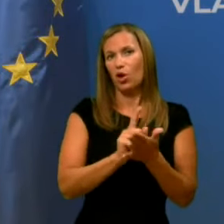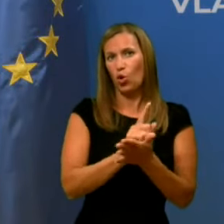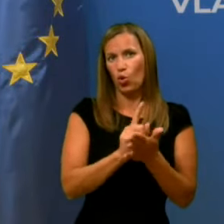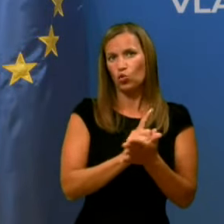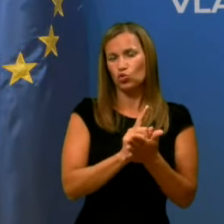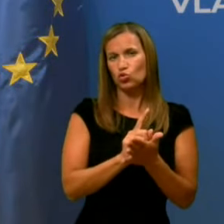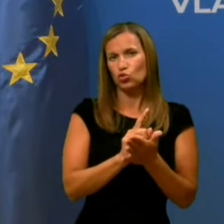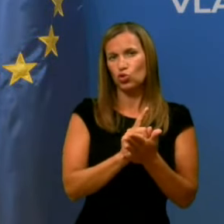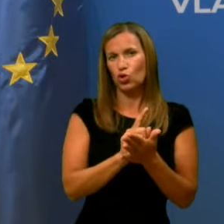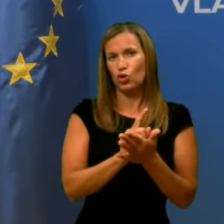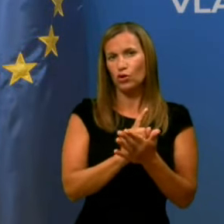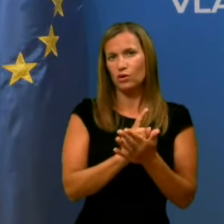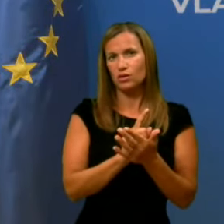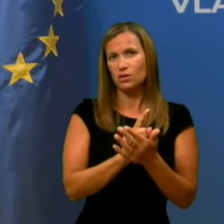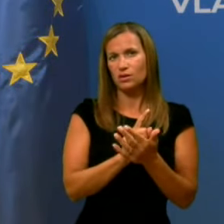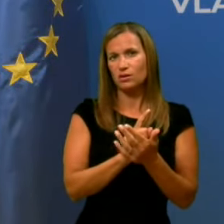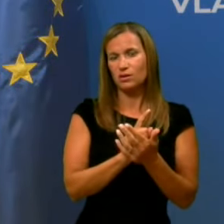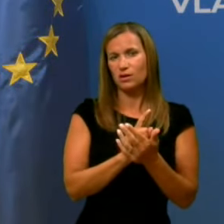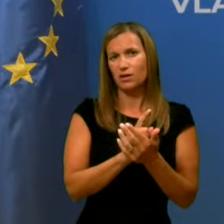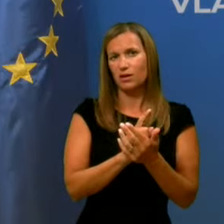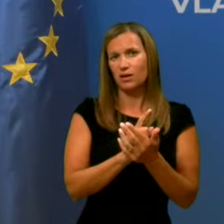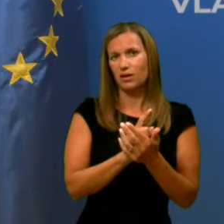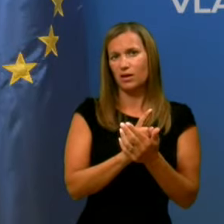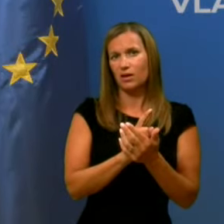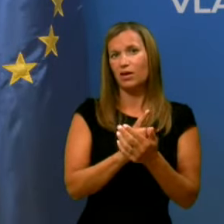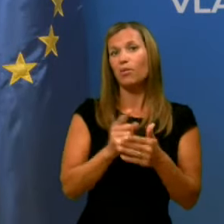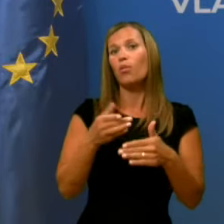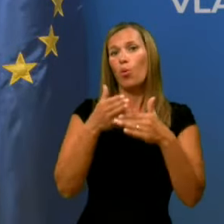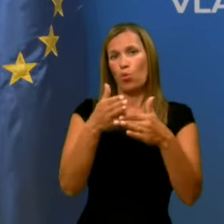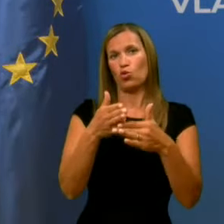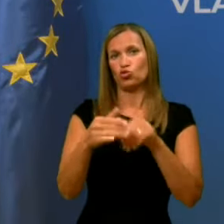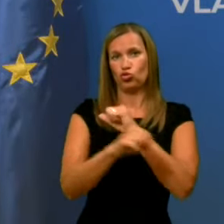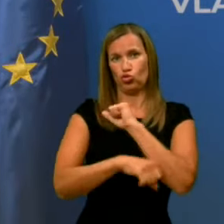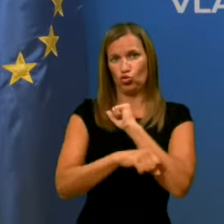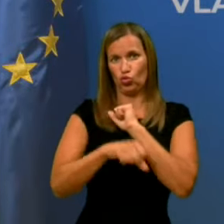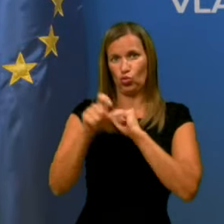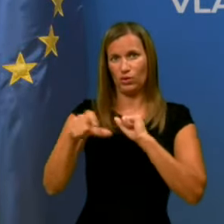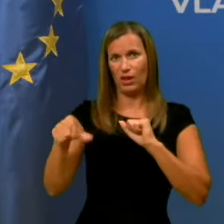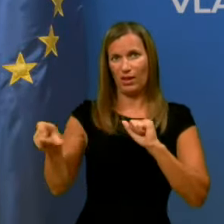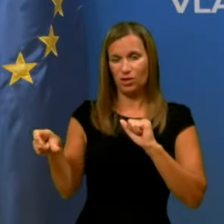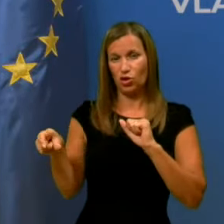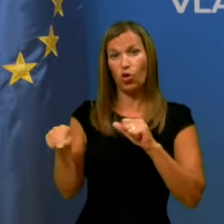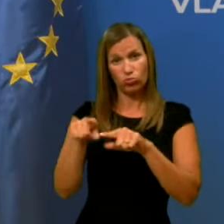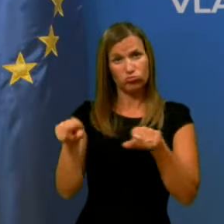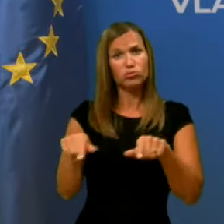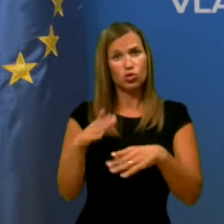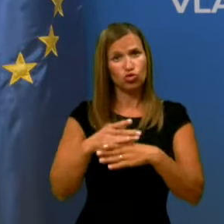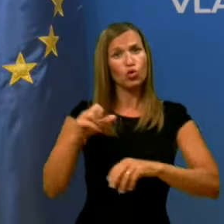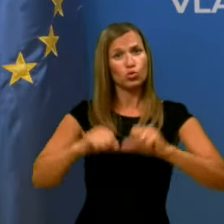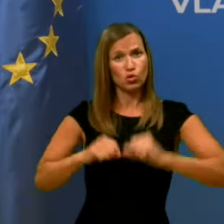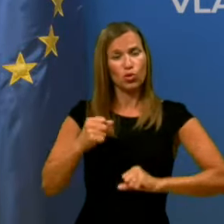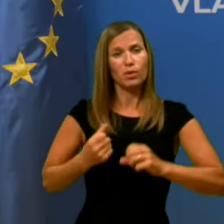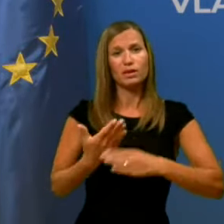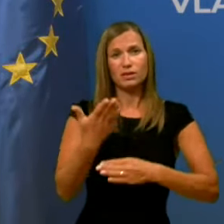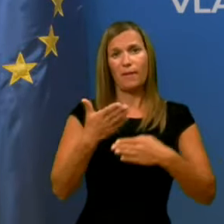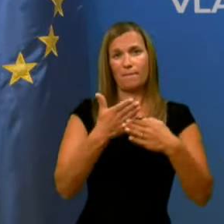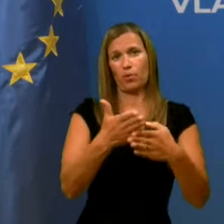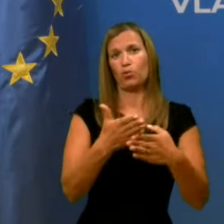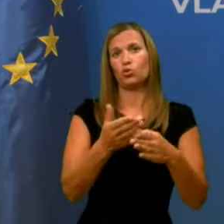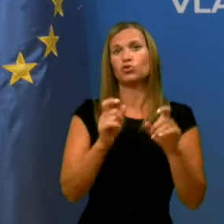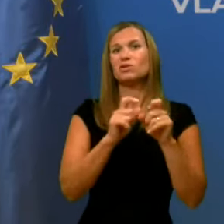ko so imeli na pomoči tudi pet študentov, izvežbanih za to in zaradi